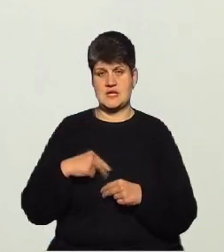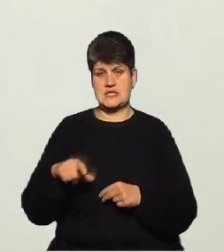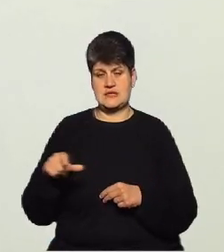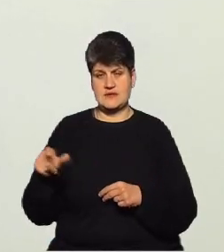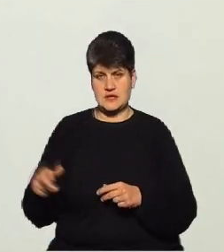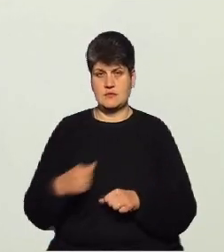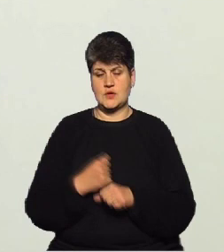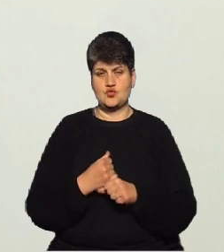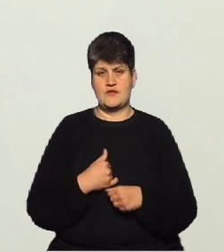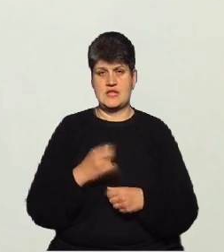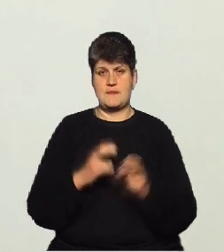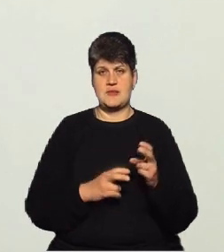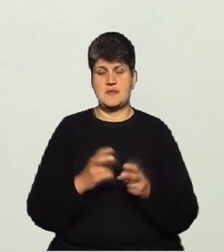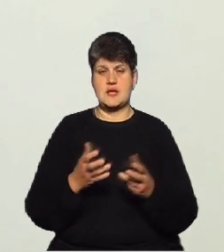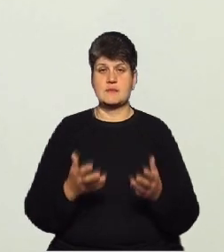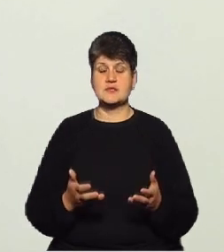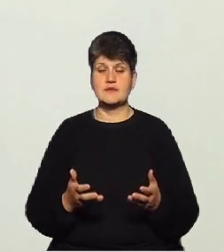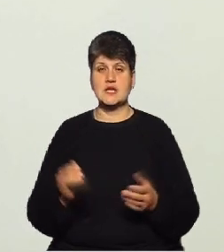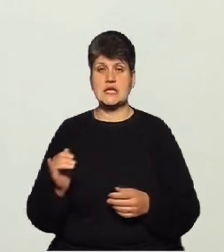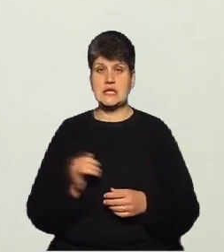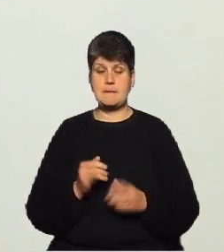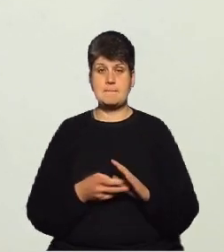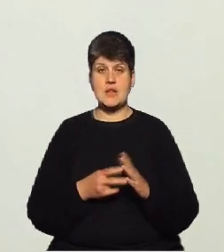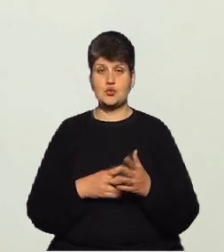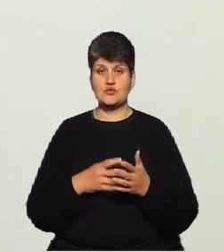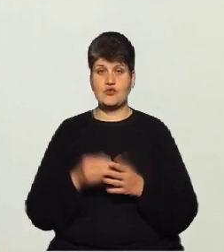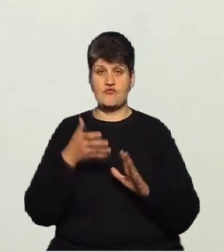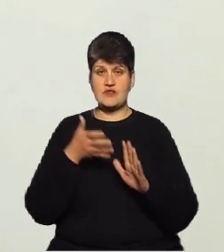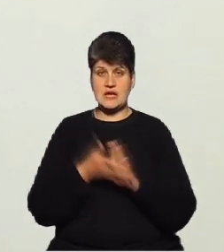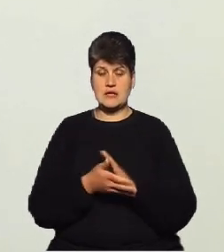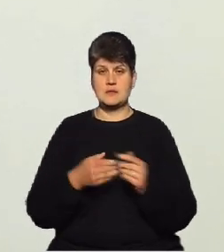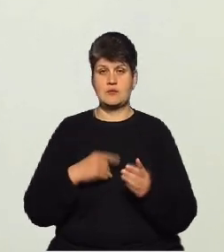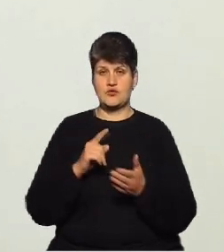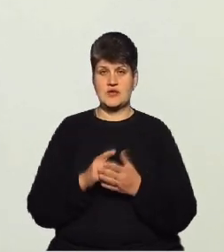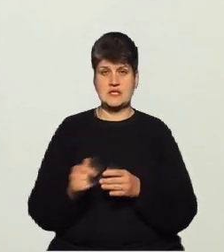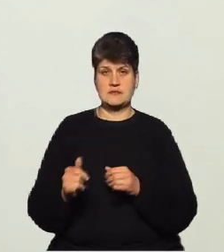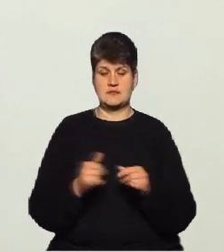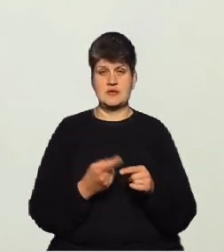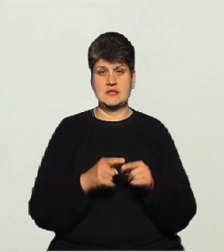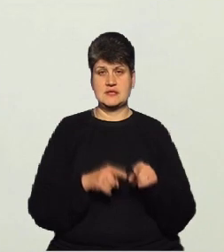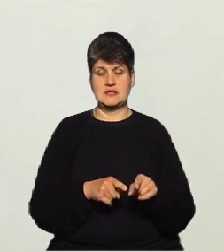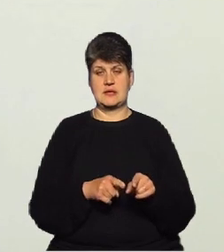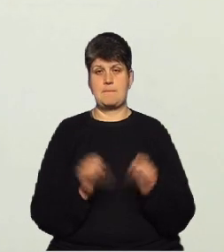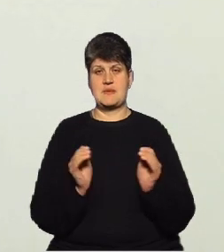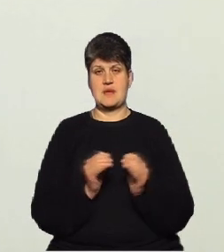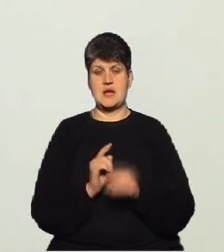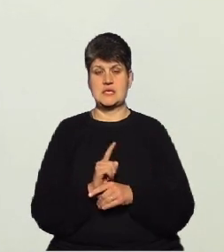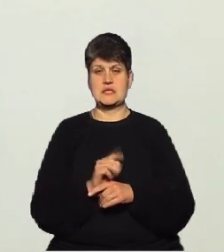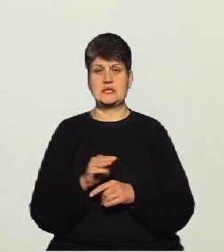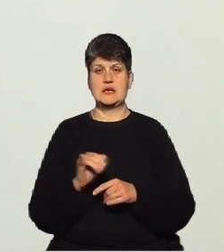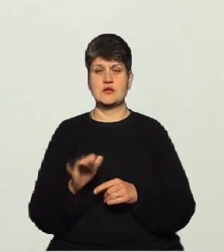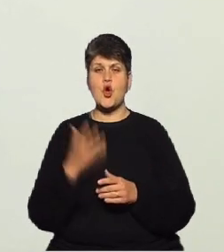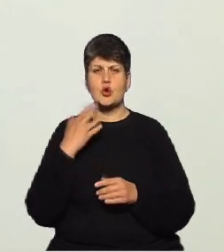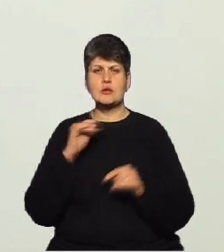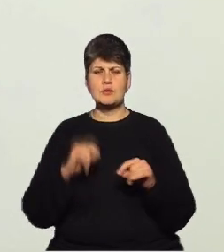нашому підприємстві. І, плануючи свої витрати, ми повинні забезпечити дотримання цих мінімальних стандартів. Коли буде підняття тарифів? Це вже з